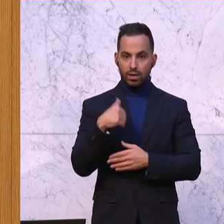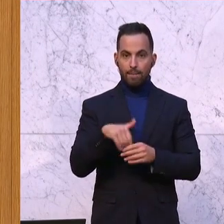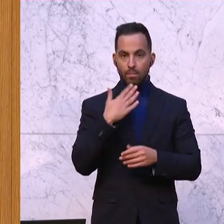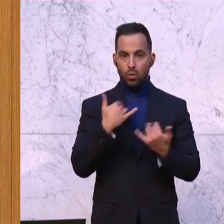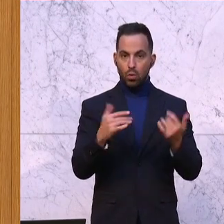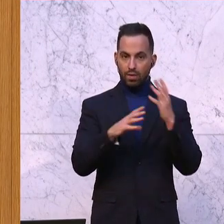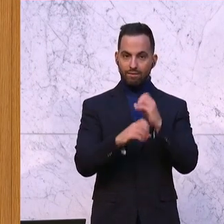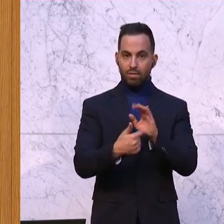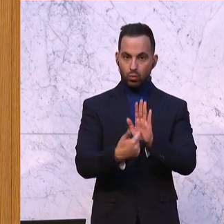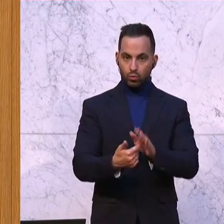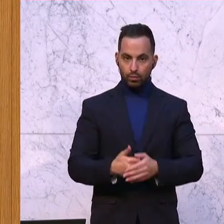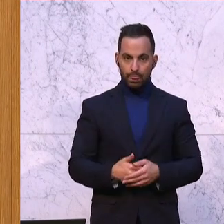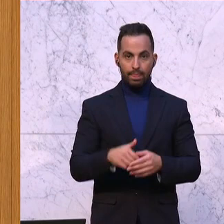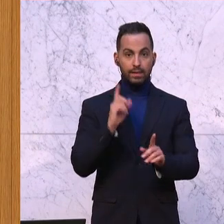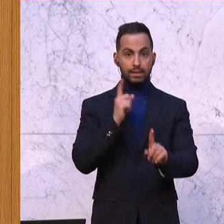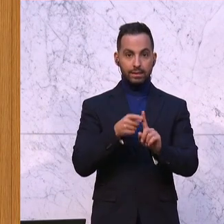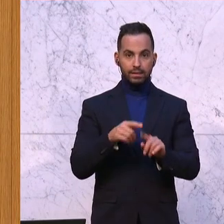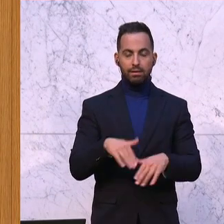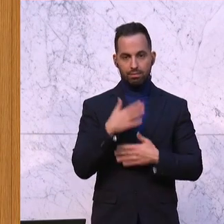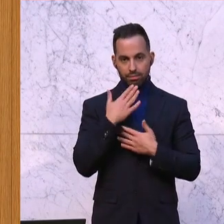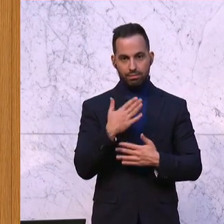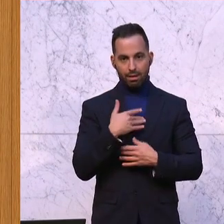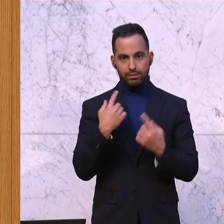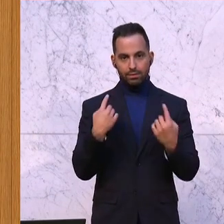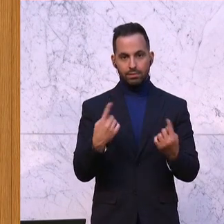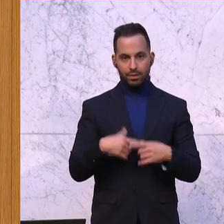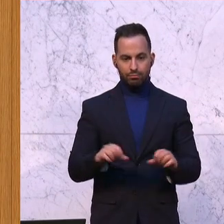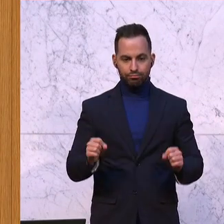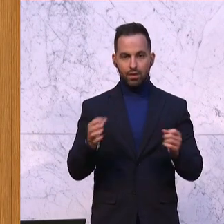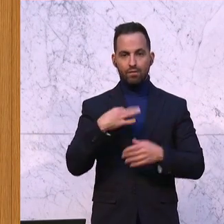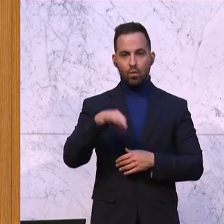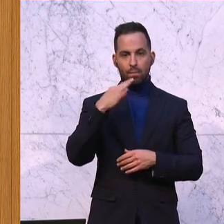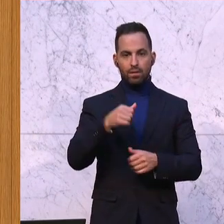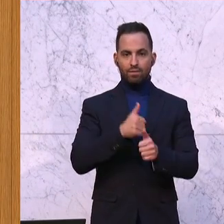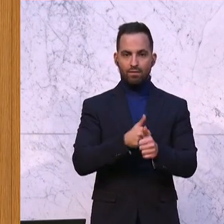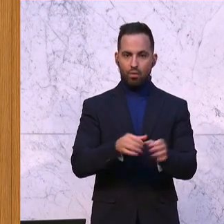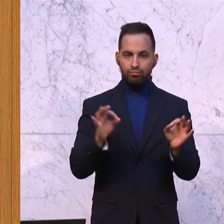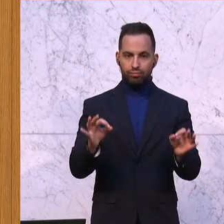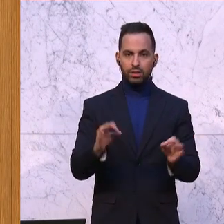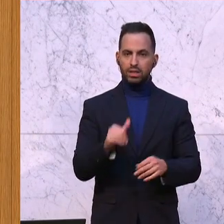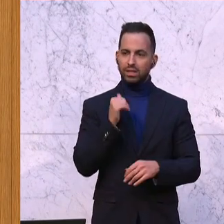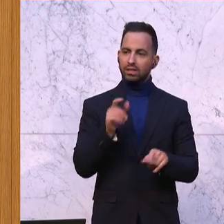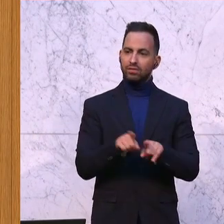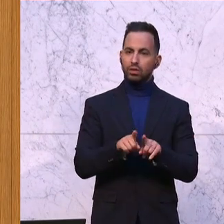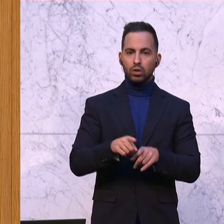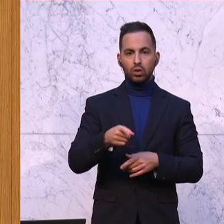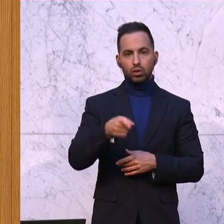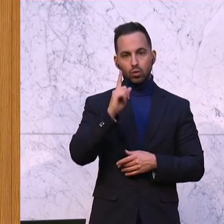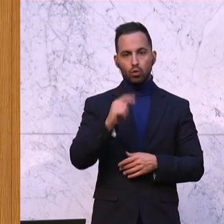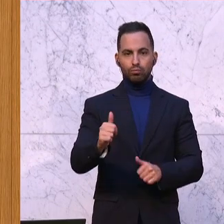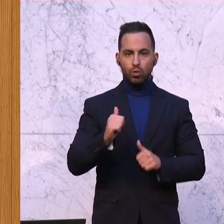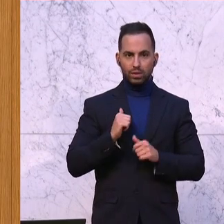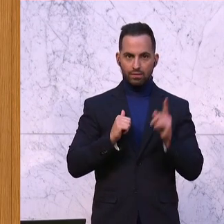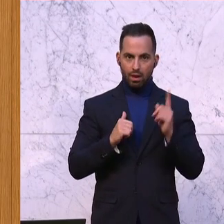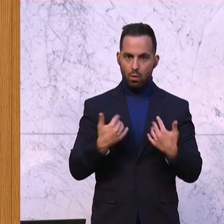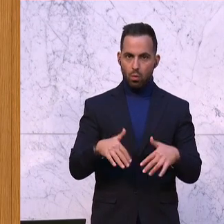den Fokus stellen. Ein Ziel, das Sie dankenswerterweise sehr vorbildlich verfolgen. Nicht so, wie es bei der deutschen Bundeswehr gerade